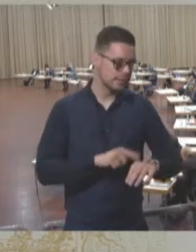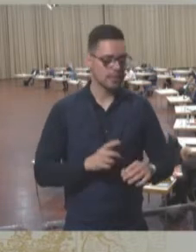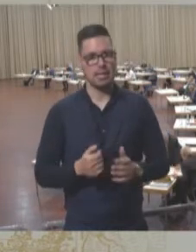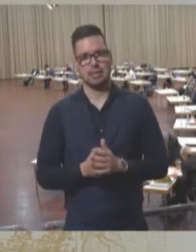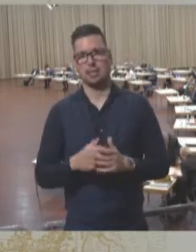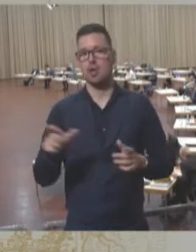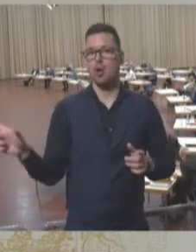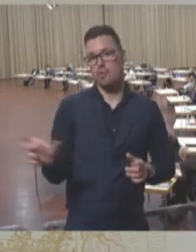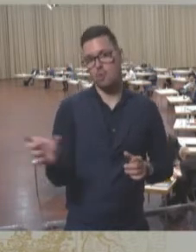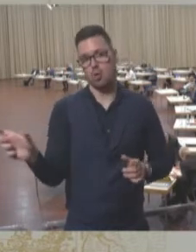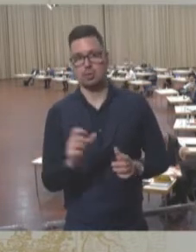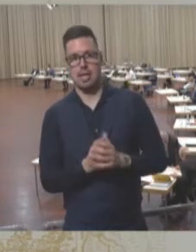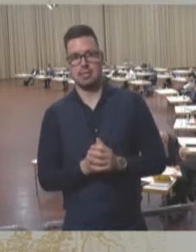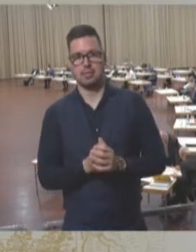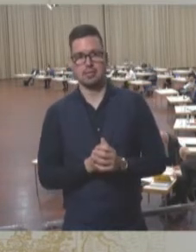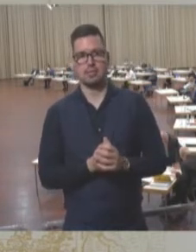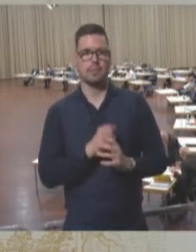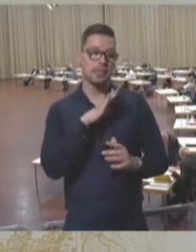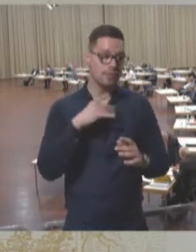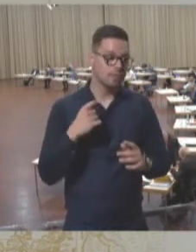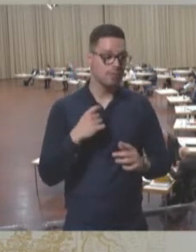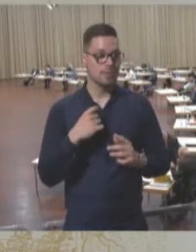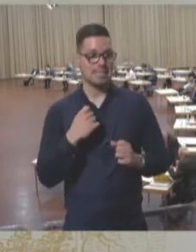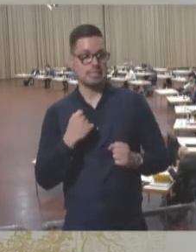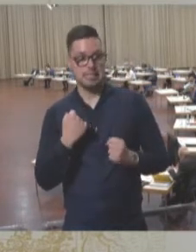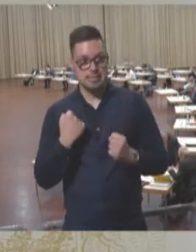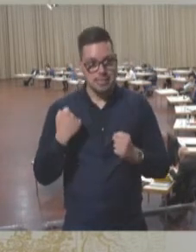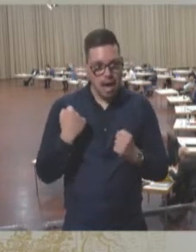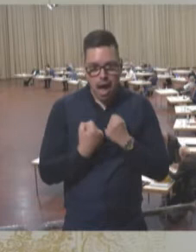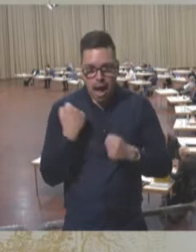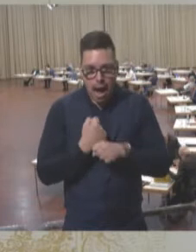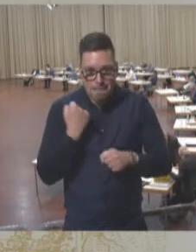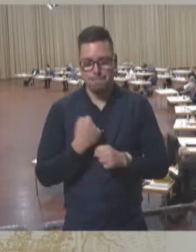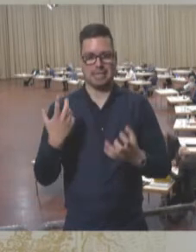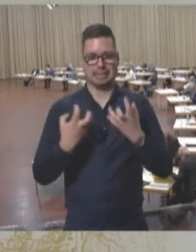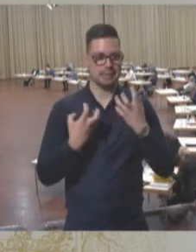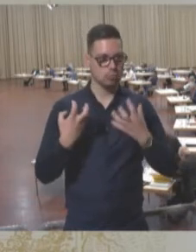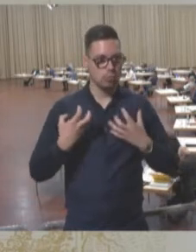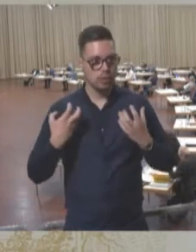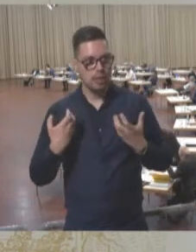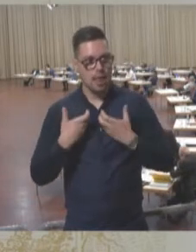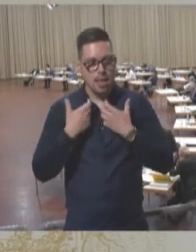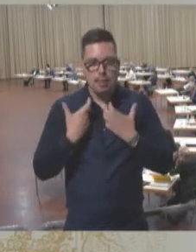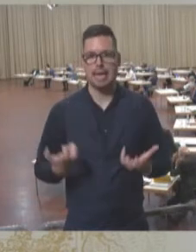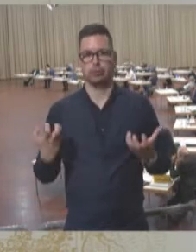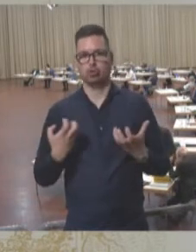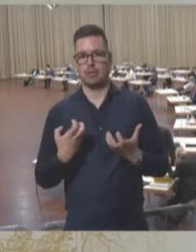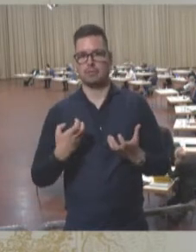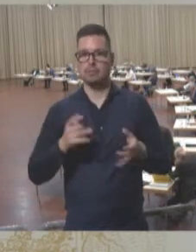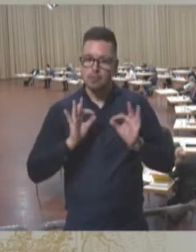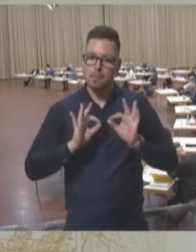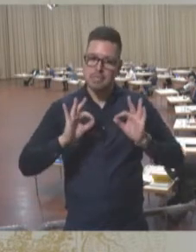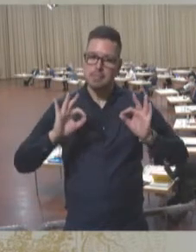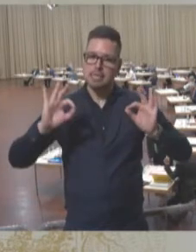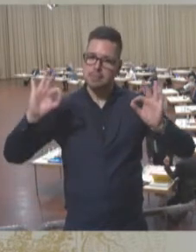am Wochenende mit ganz viel Herzblut und mit dem Ziel, unser Zusammenleben immer ein Stückchen besser zu